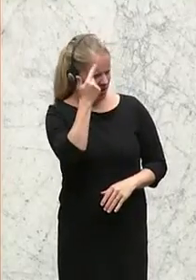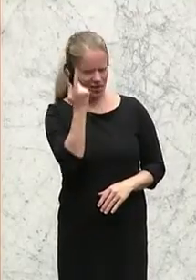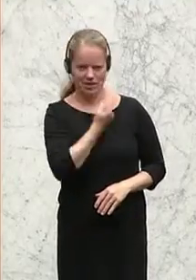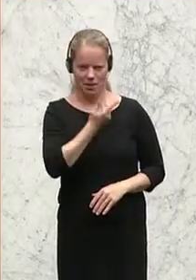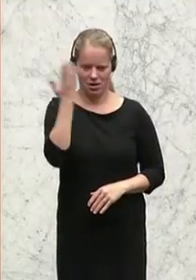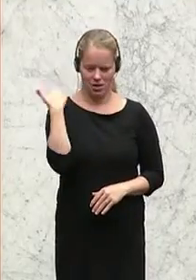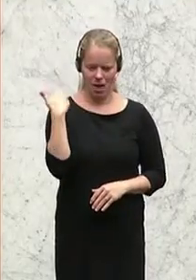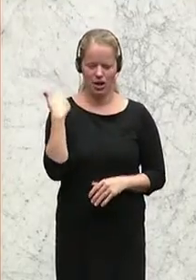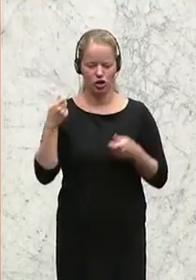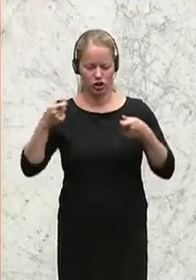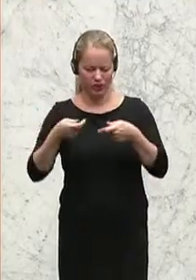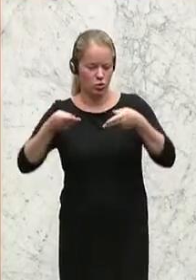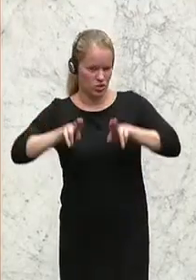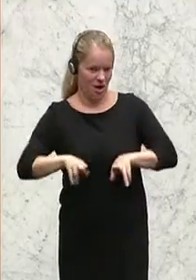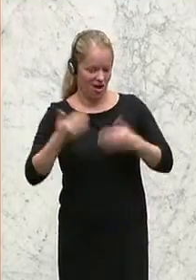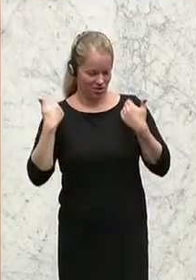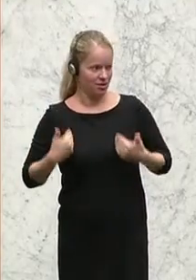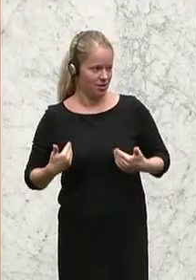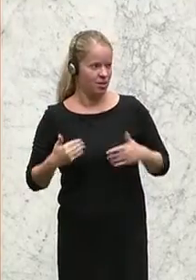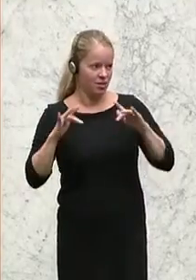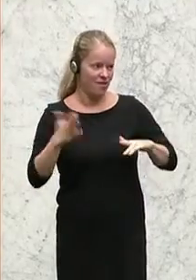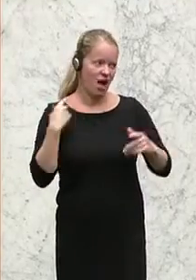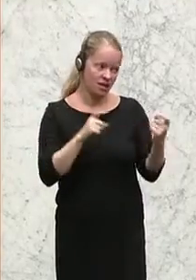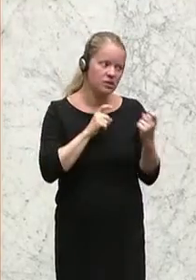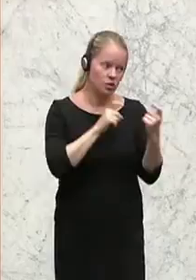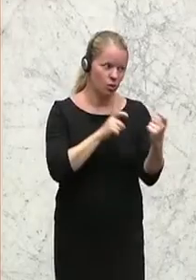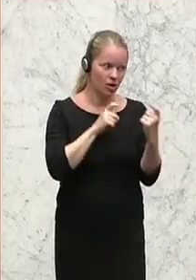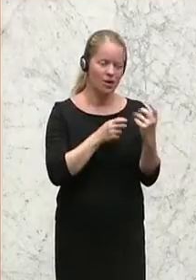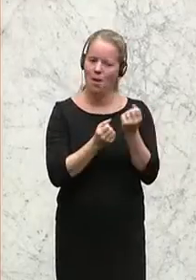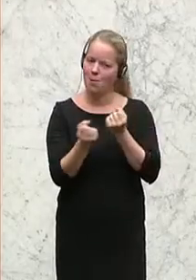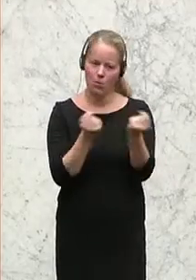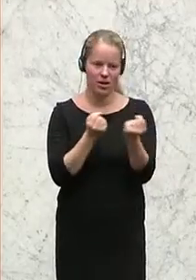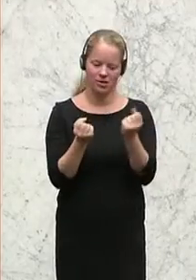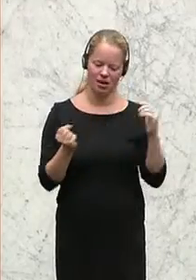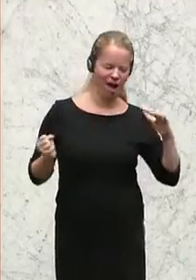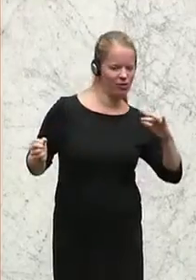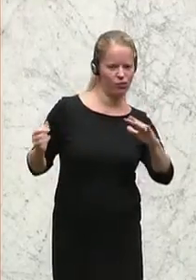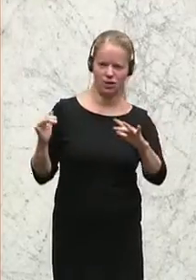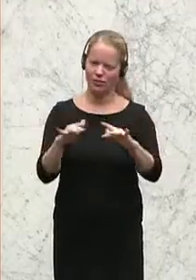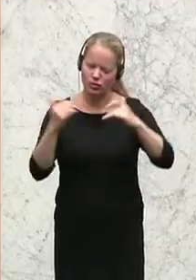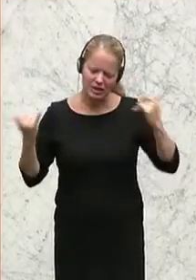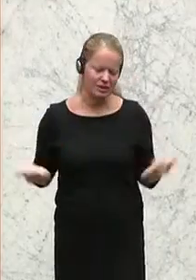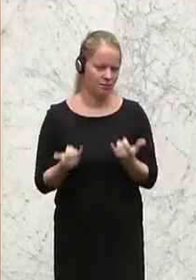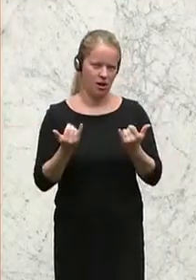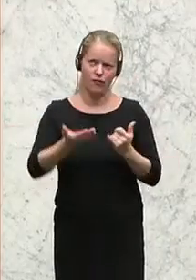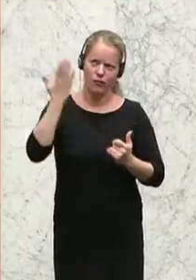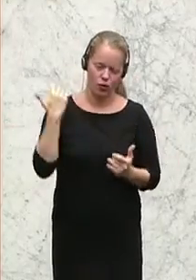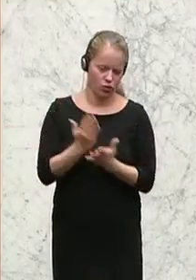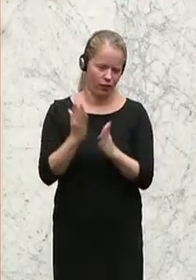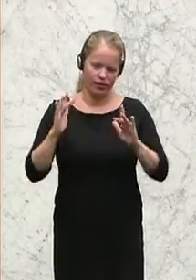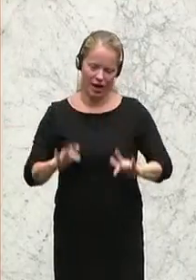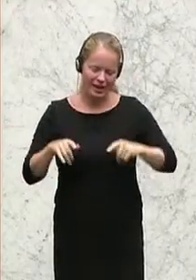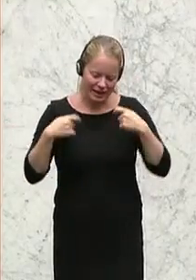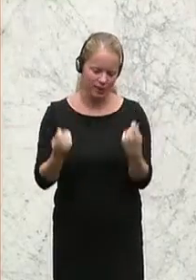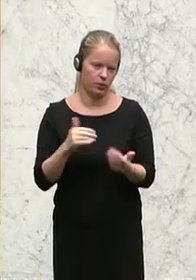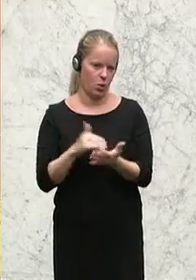diese Dinge diskutiert. Politische Einflussnahmen gibt es, hat es immer gegeben. Und wir können sie wahrscheinlich